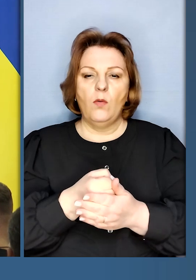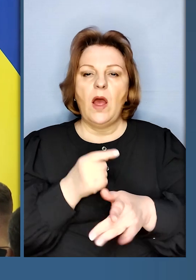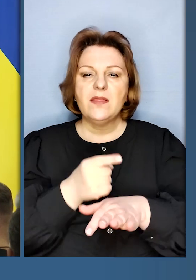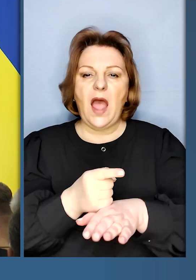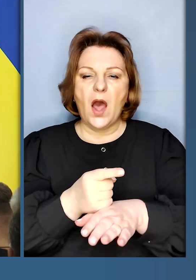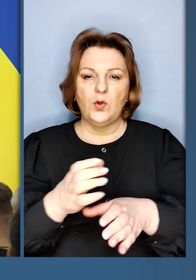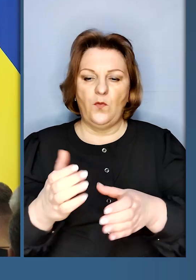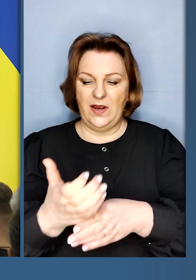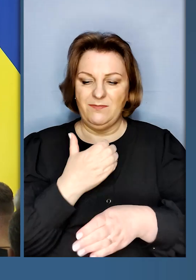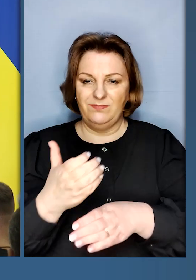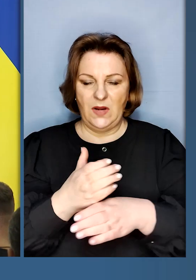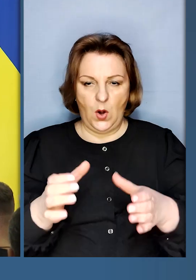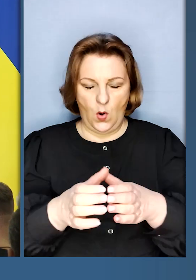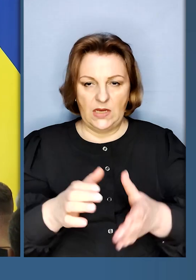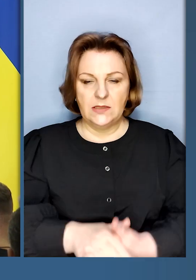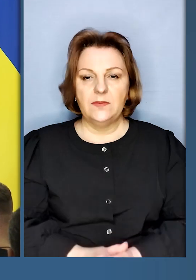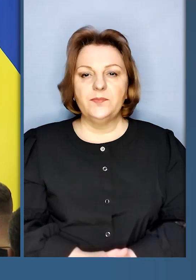до танкової коаліції? Дякую.